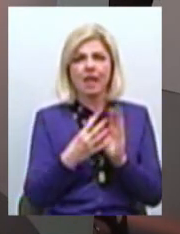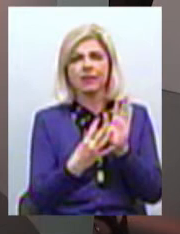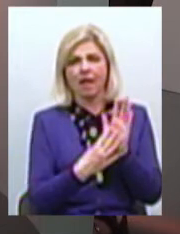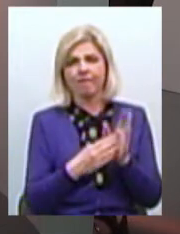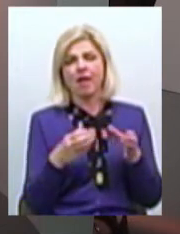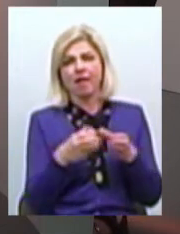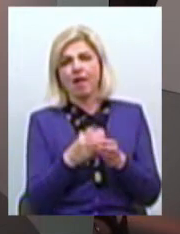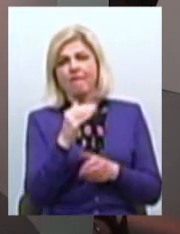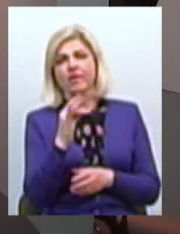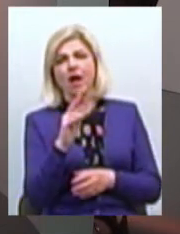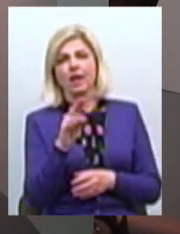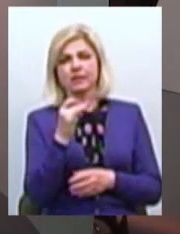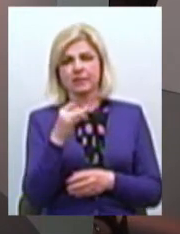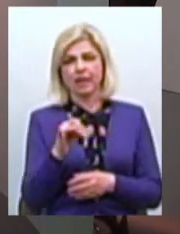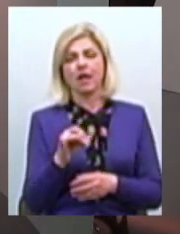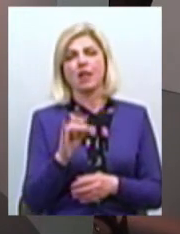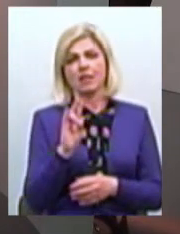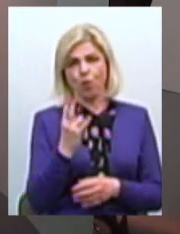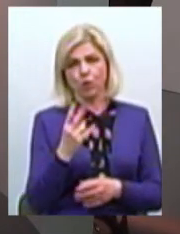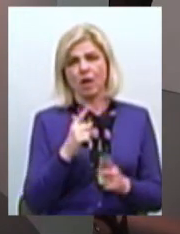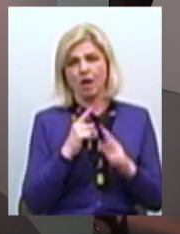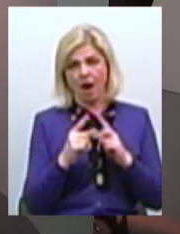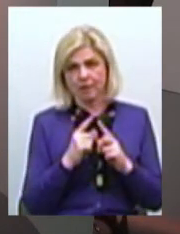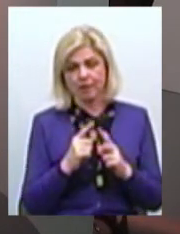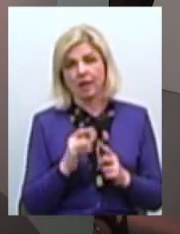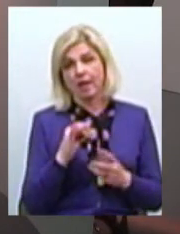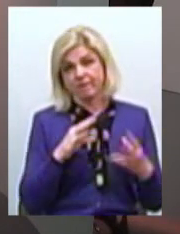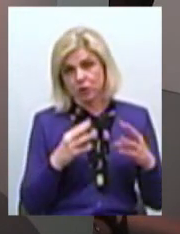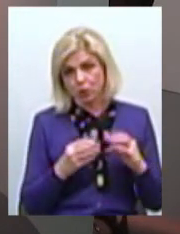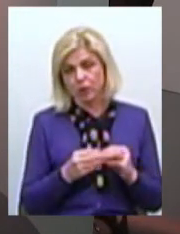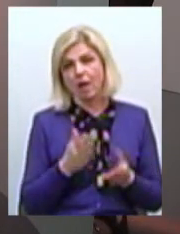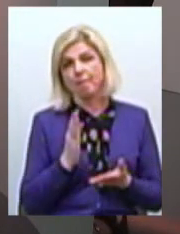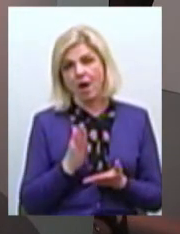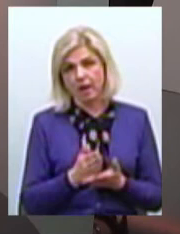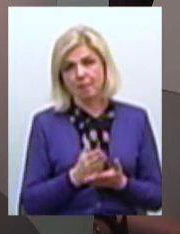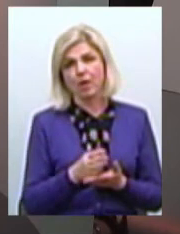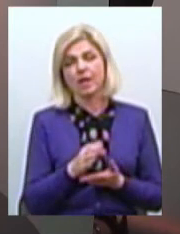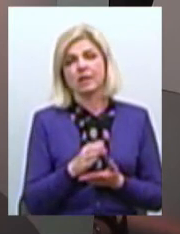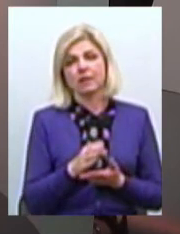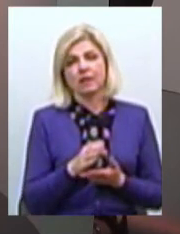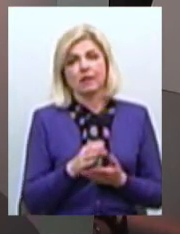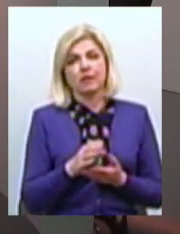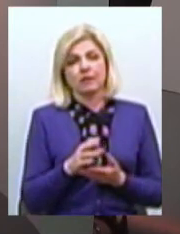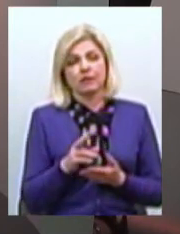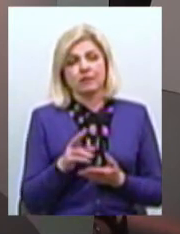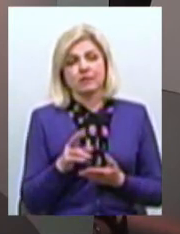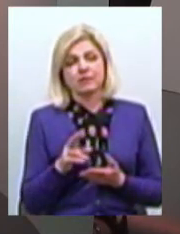Миколаївської обласній раді В результаті маємо записи Шести